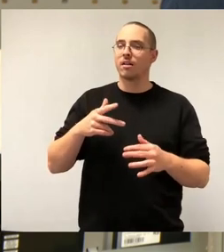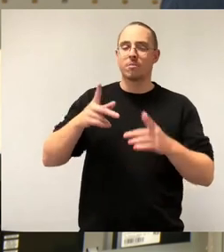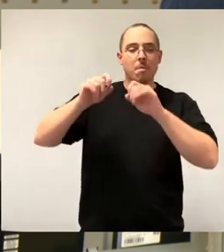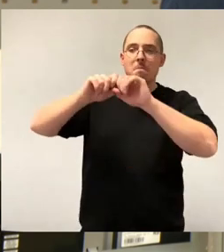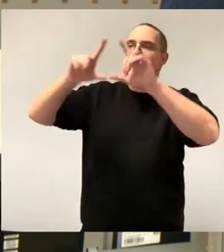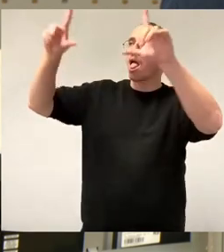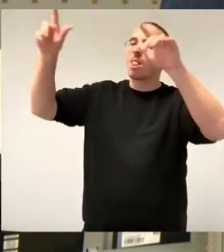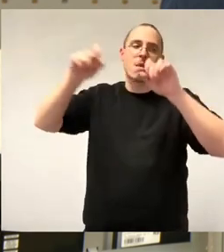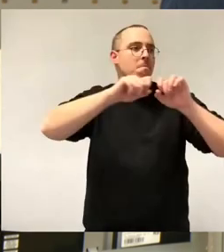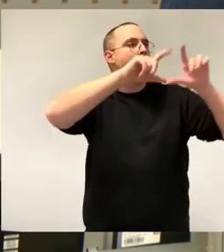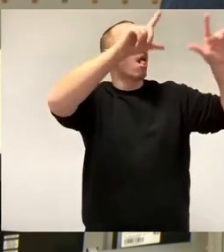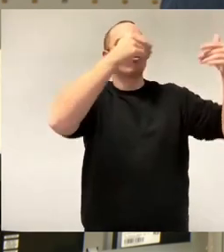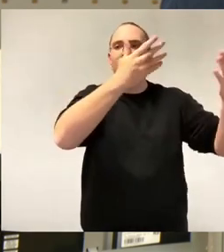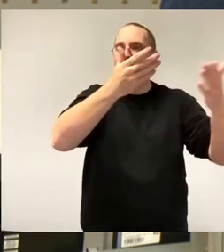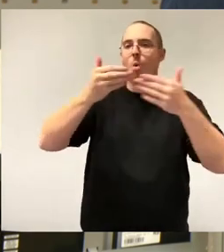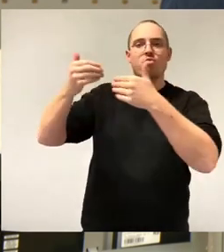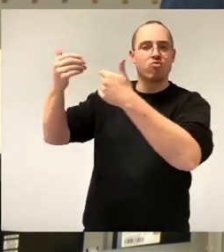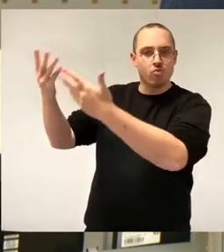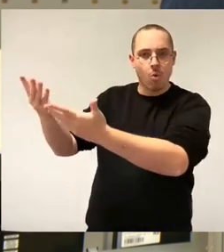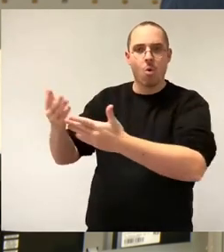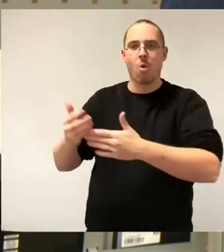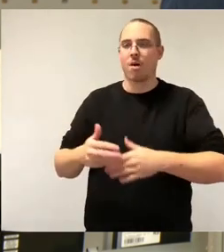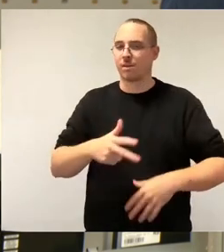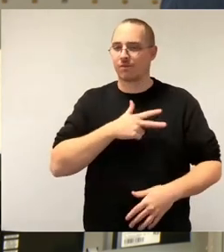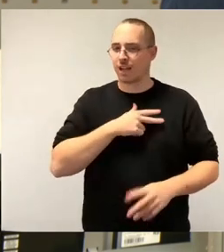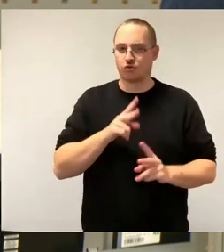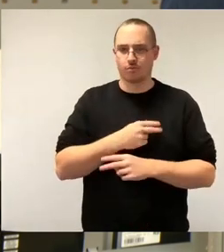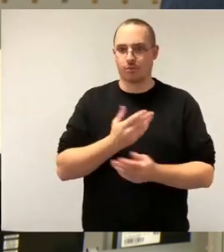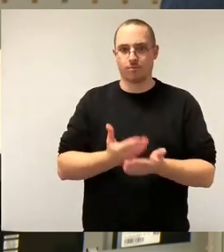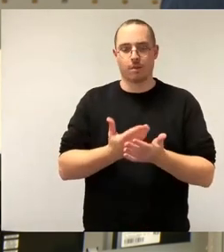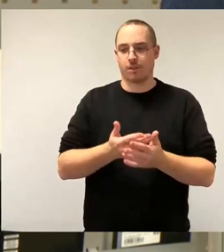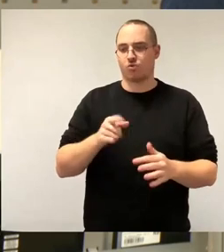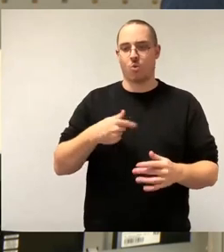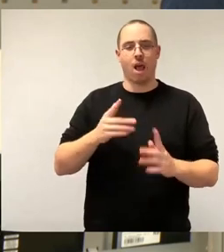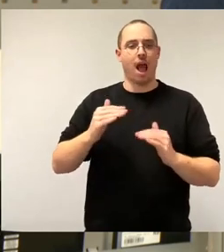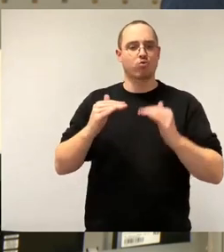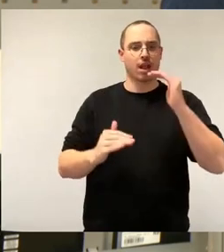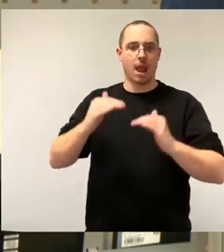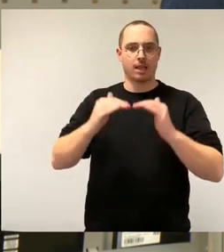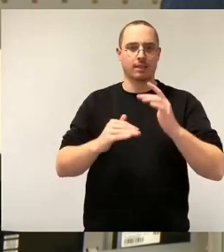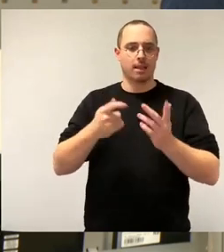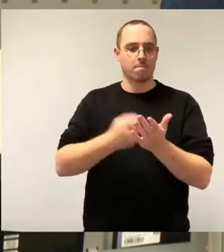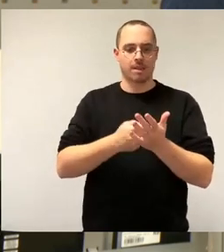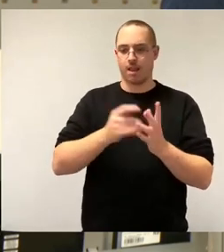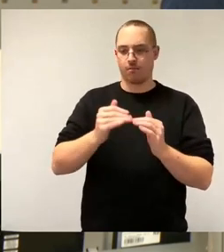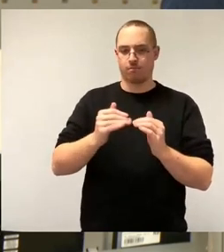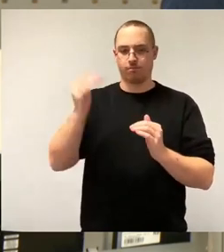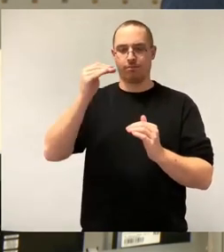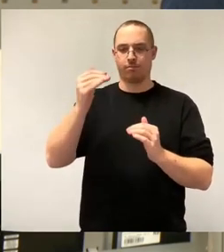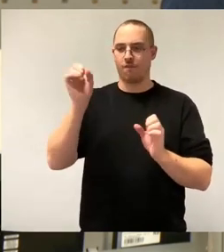man einen höheren Ausgleichsbetrag leisten muss. Und da sollte man dann auch schon erstmal auch zur Kenntnis nehmen, warum